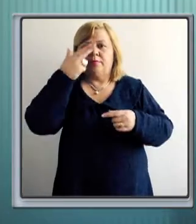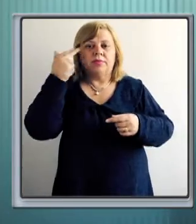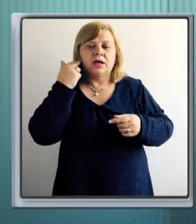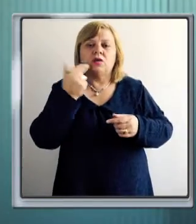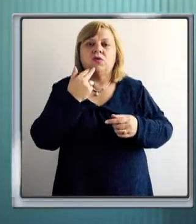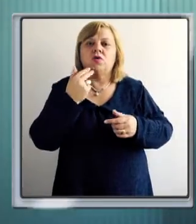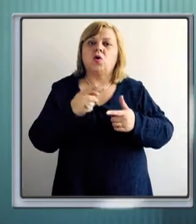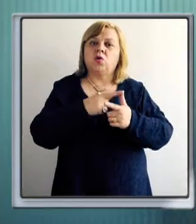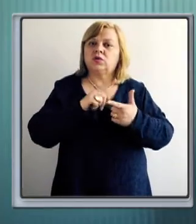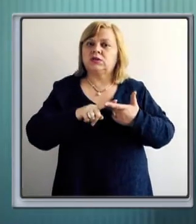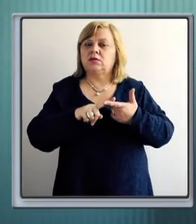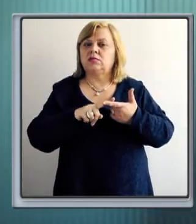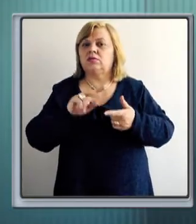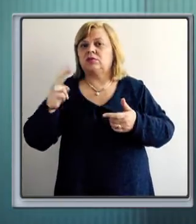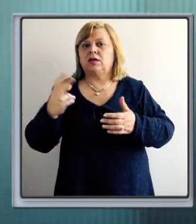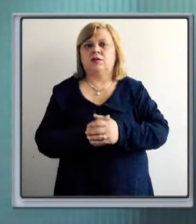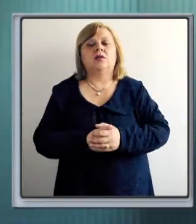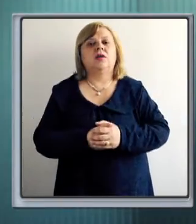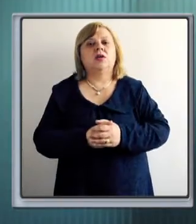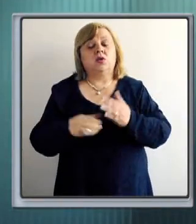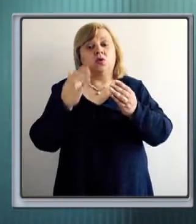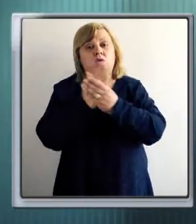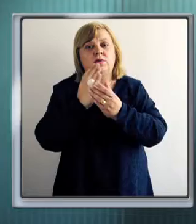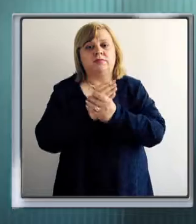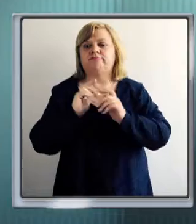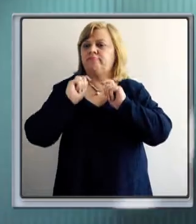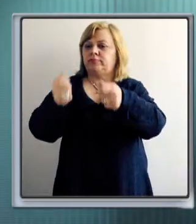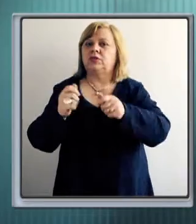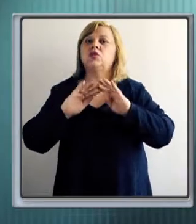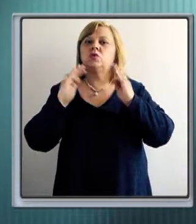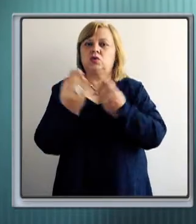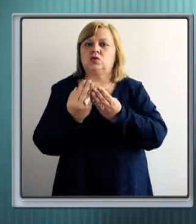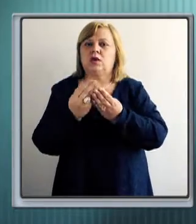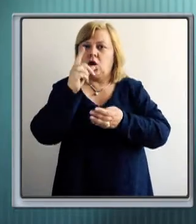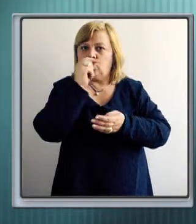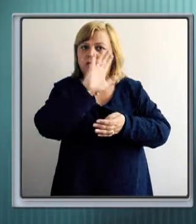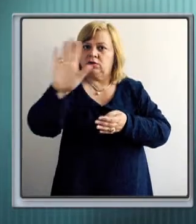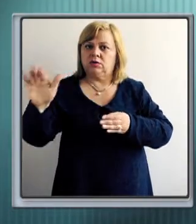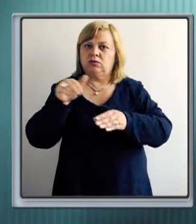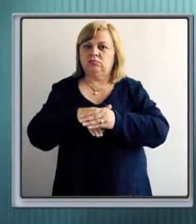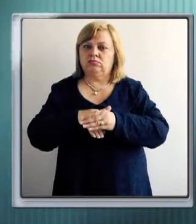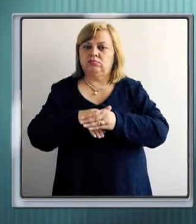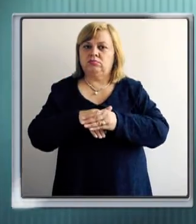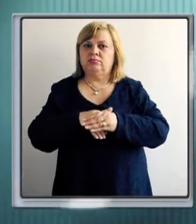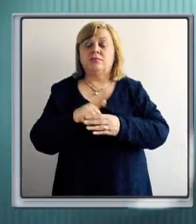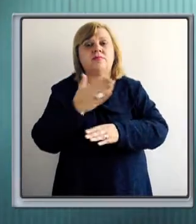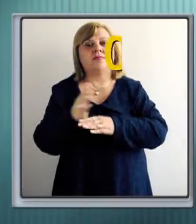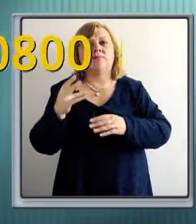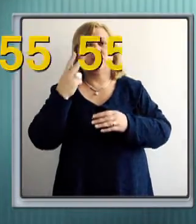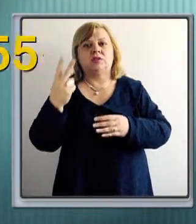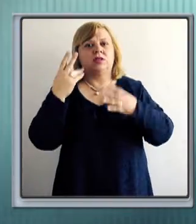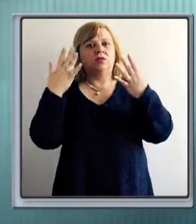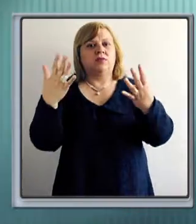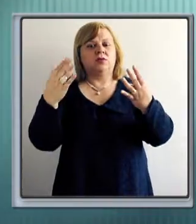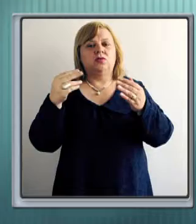dokumenta ćete podneti opštinskoj izbornoj komisiji najkasnije do 29. maja 2014. Za dodatne informacije